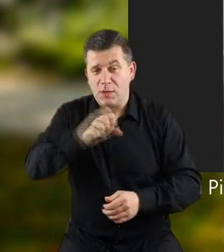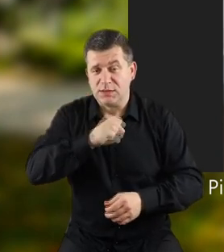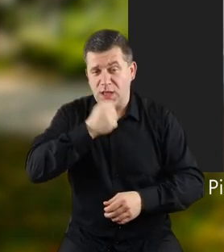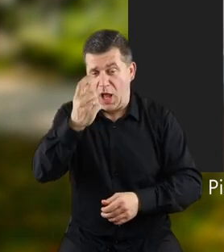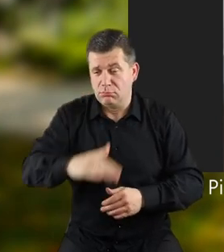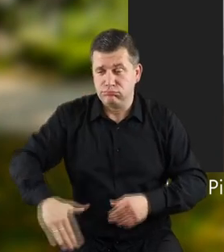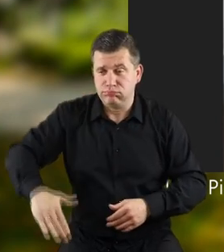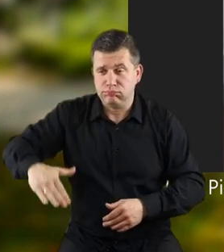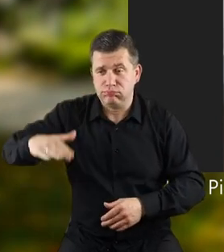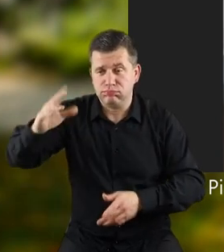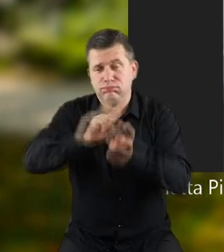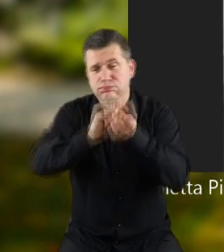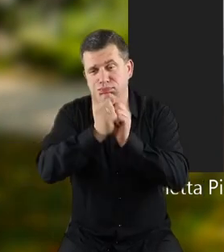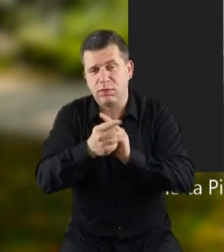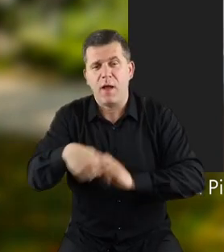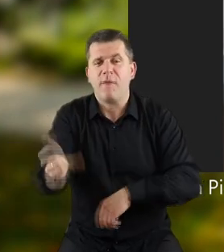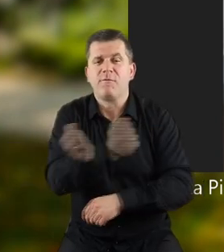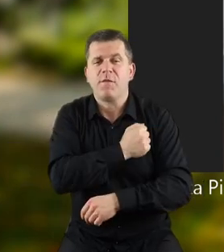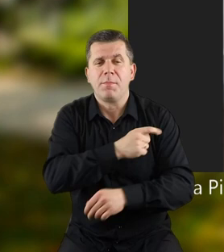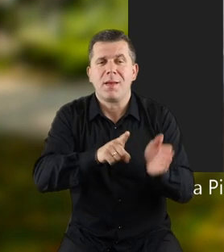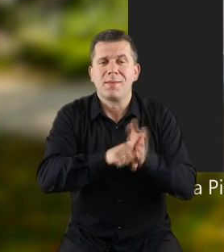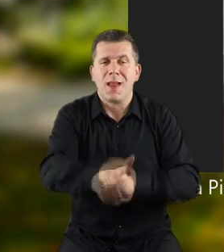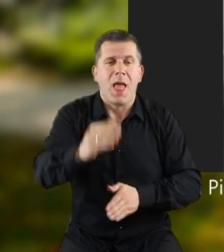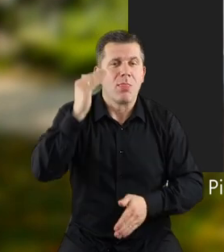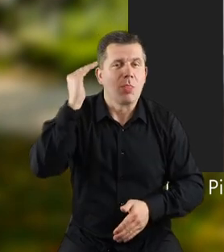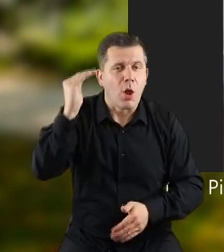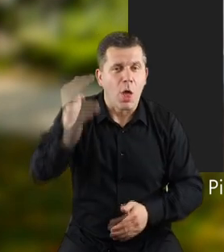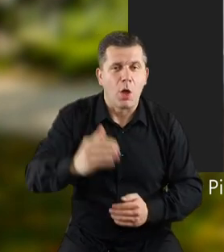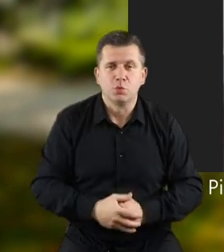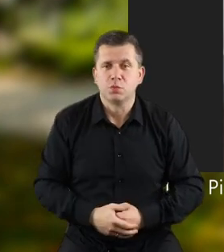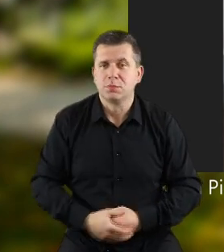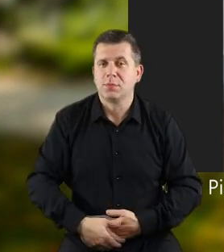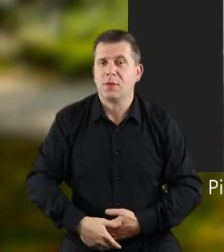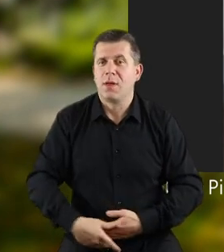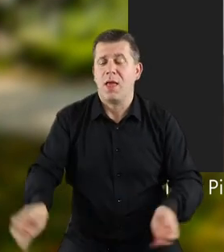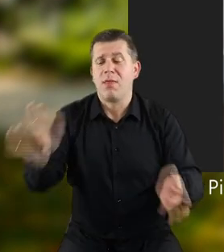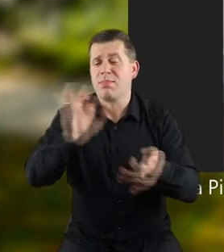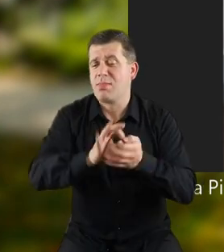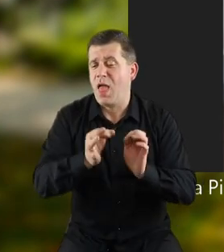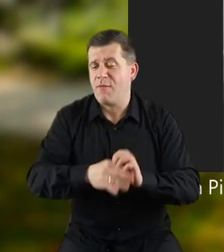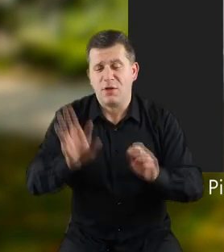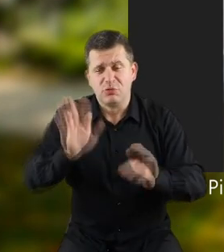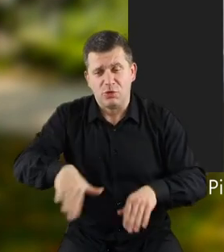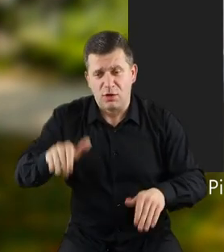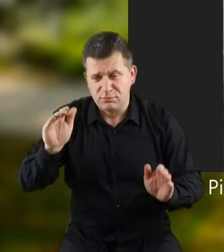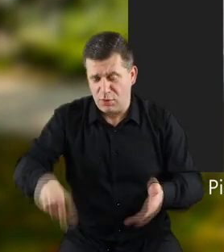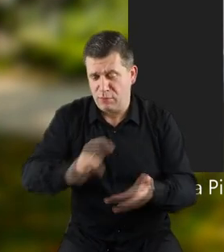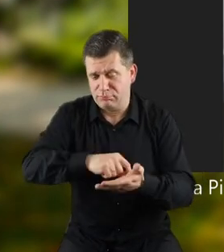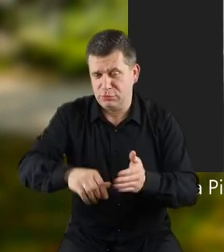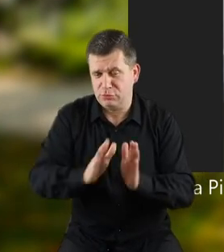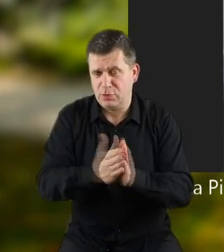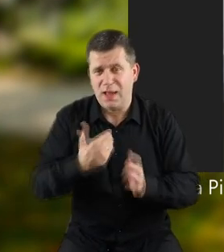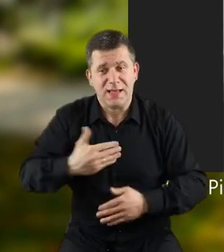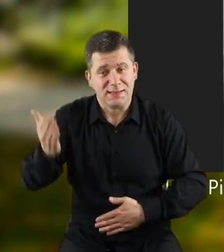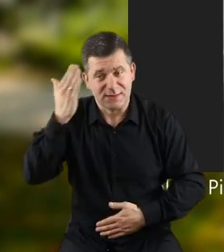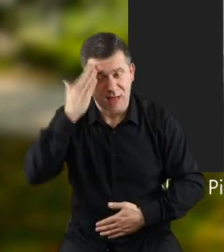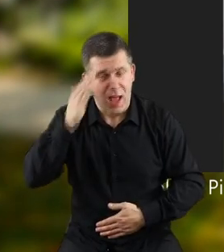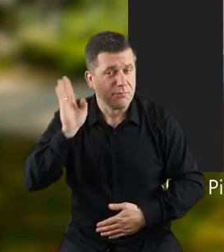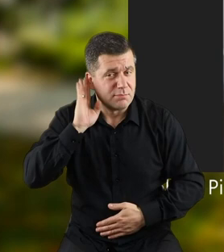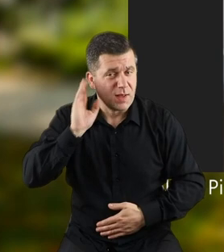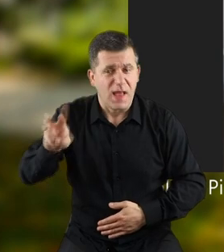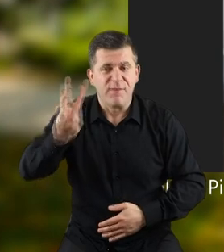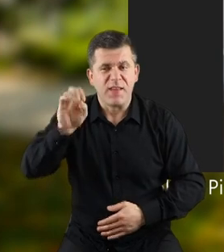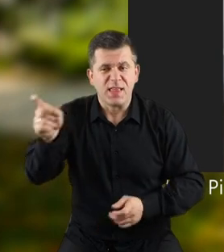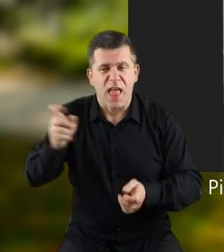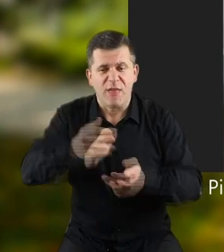miarę dorastania zmienisz dział na wypożyczanie dla dorosłych, ale nawet dzieci mogą pisać książki. Znam wydawnictwa,